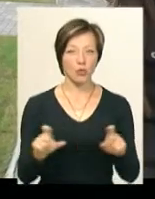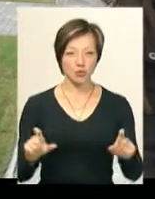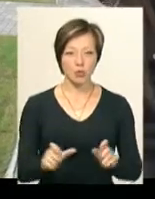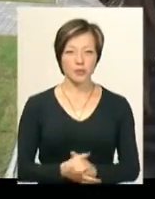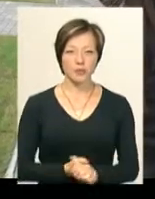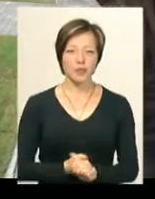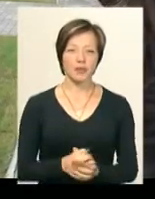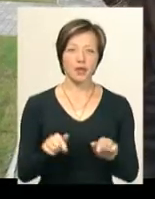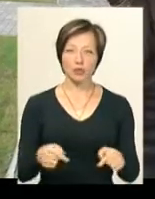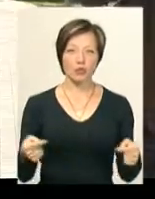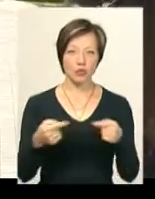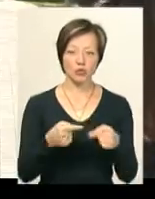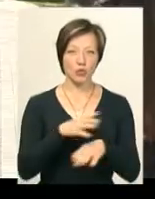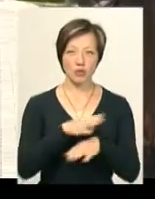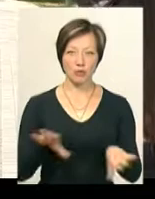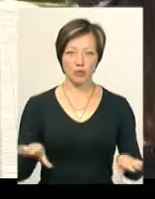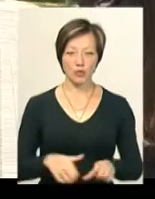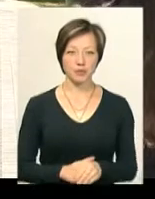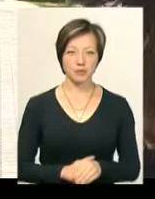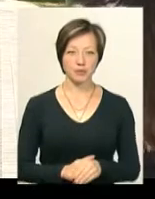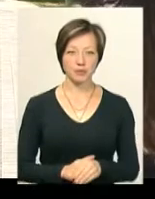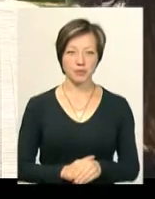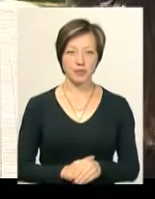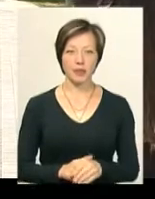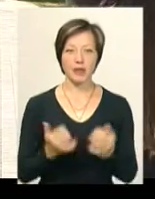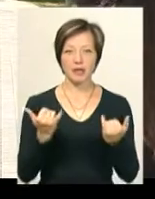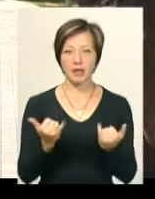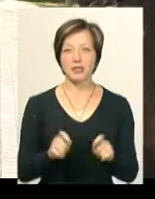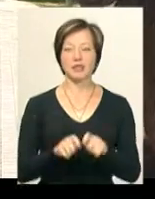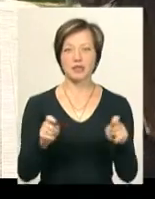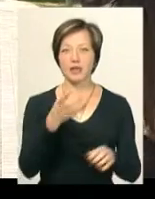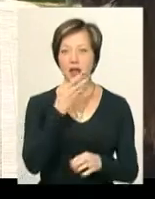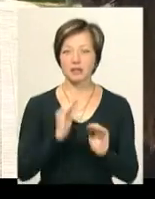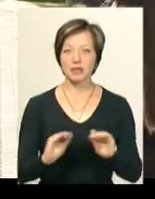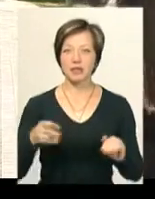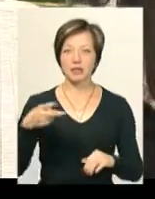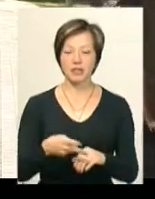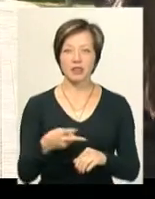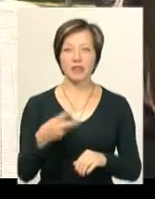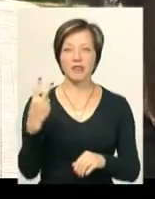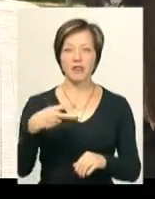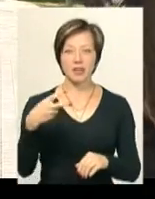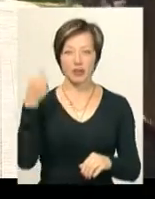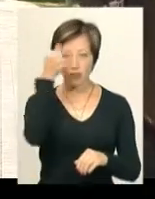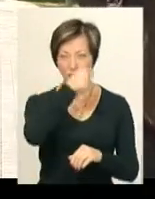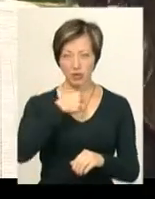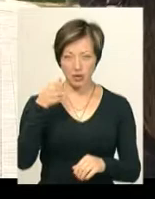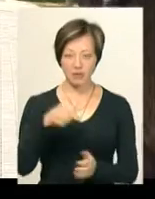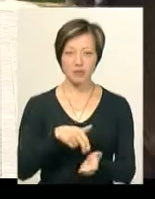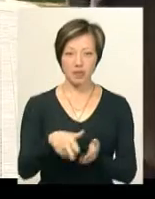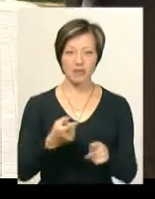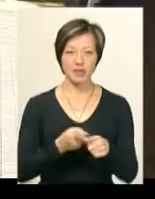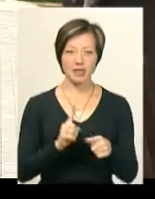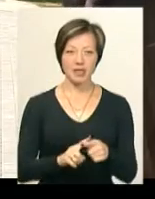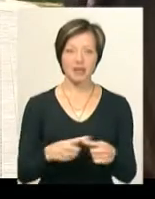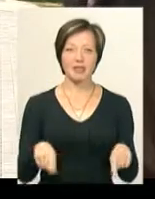Тут точно не було. От тепер, каже, у нас відкрився гарний садочок. Ми в 2020 році підемо в